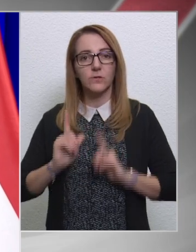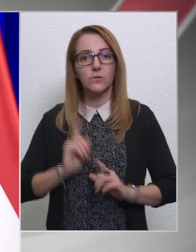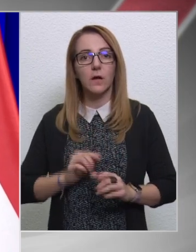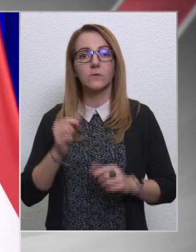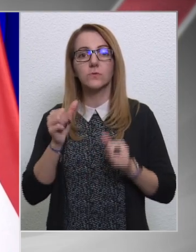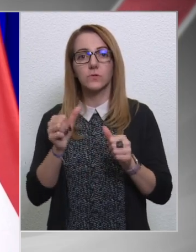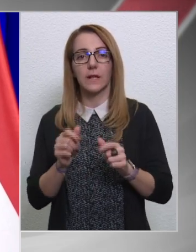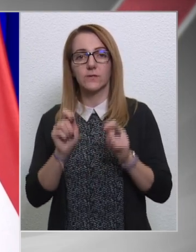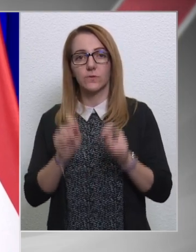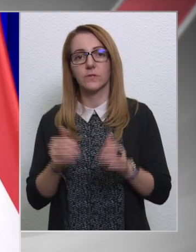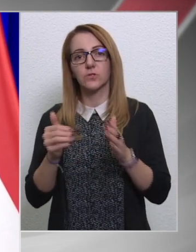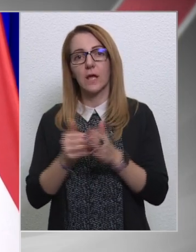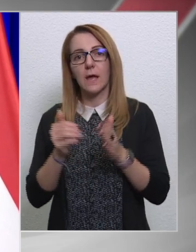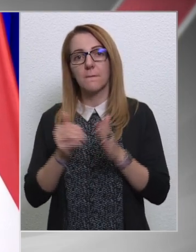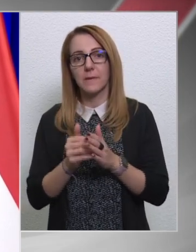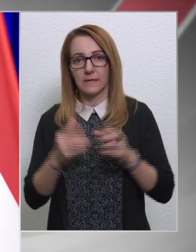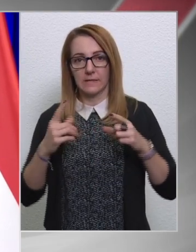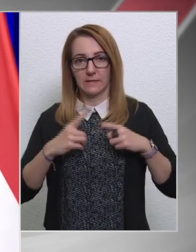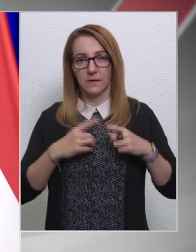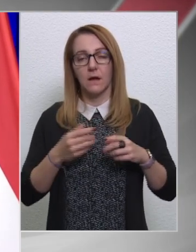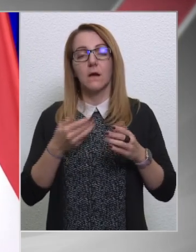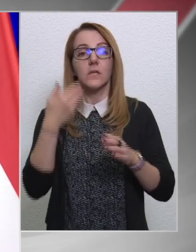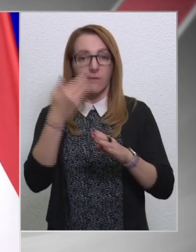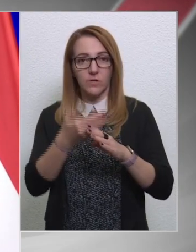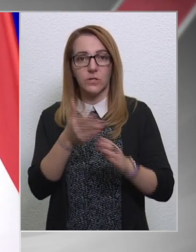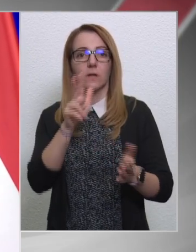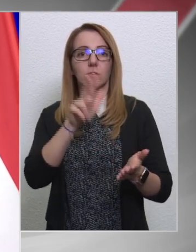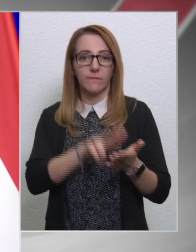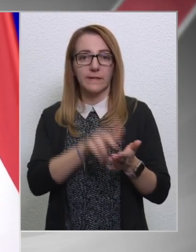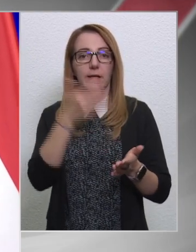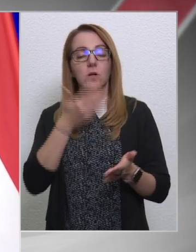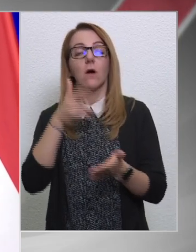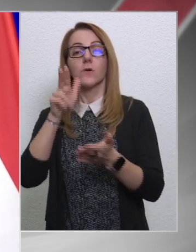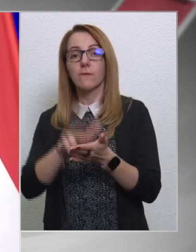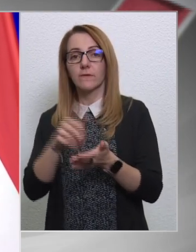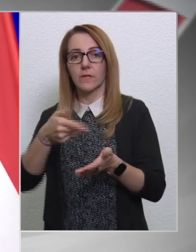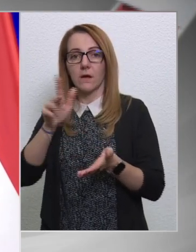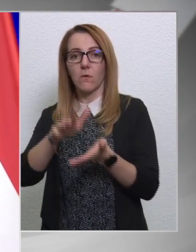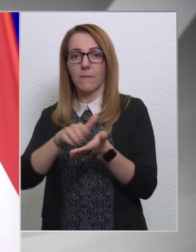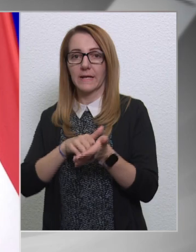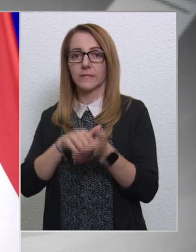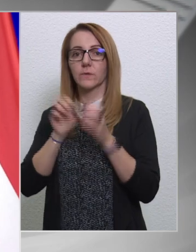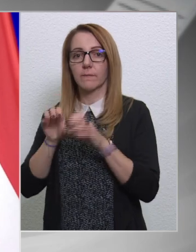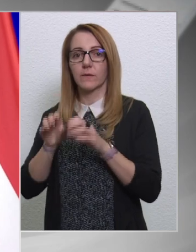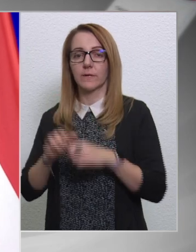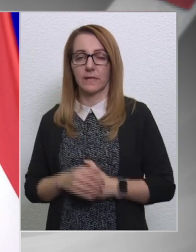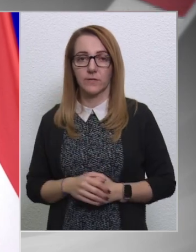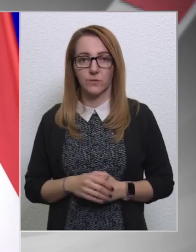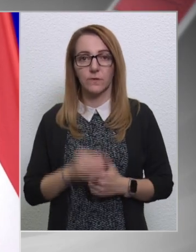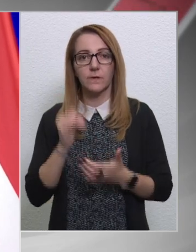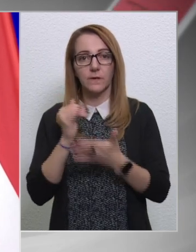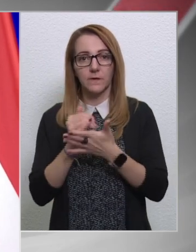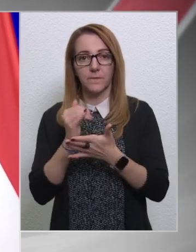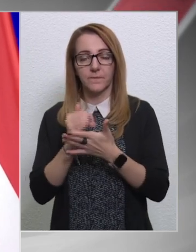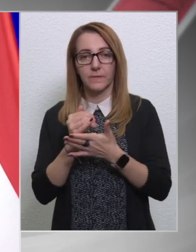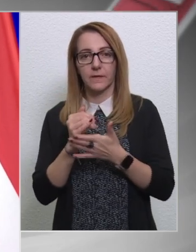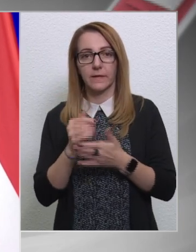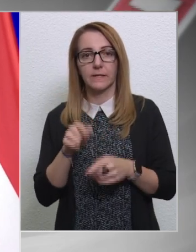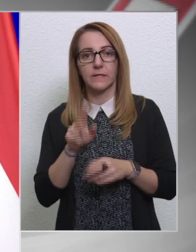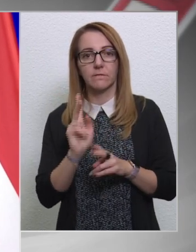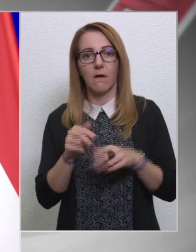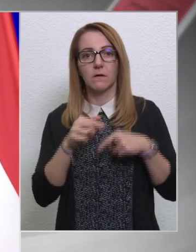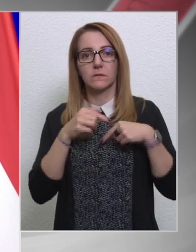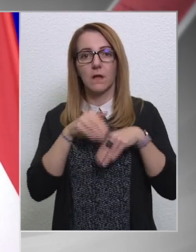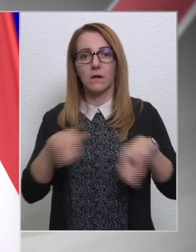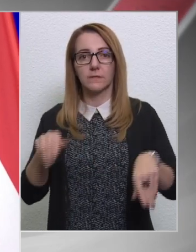tanás döntése még hátra van. A javaslat az, hogy jóvá hagyják, de természetesen, hogyha jóvá hagyják, akkor megkezdődnek a beruházások. Igen, hát ugye itt van egy